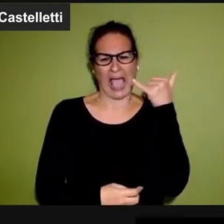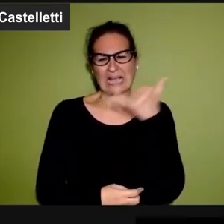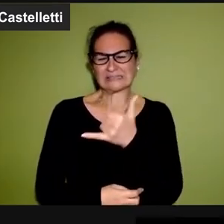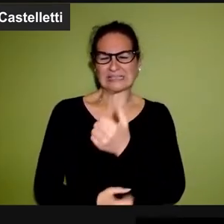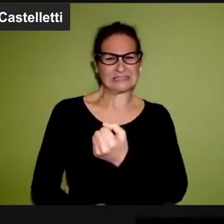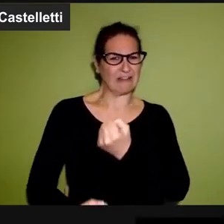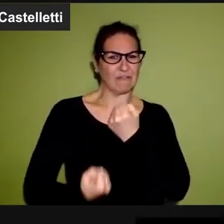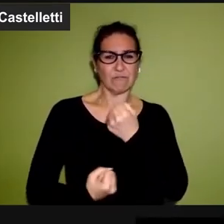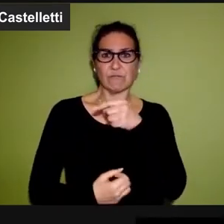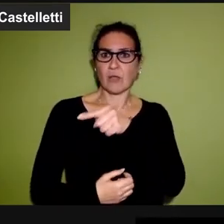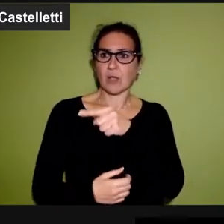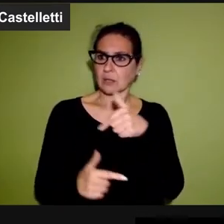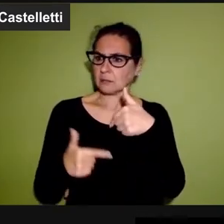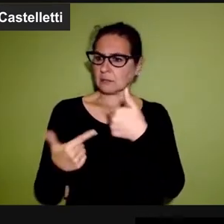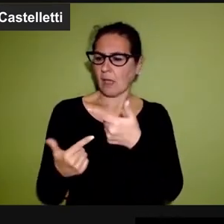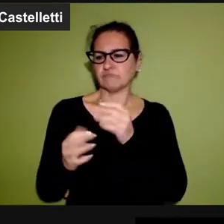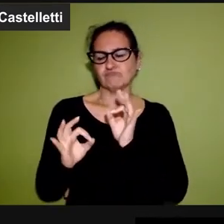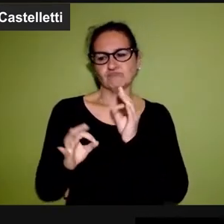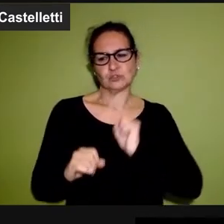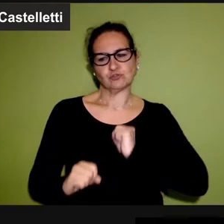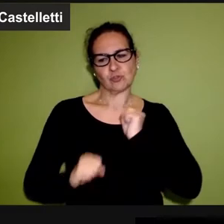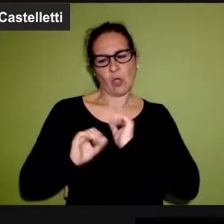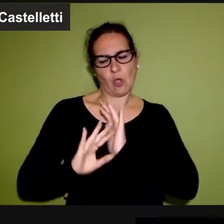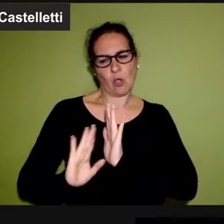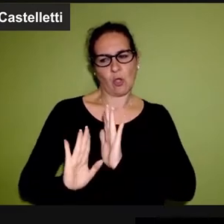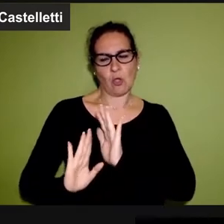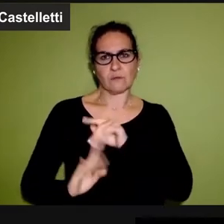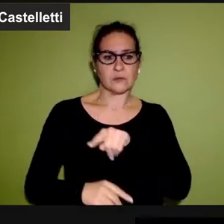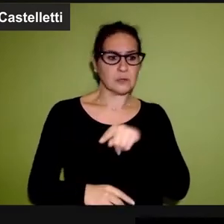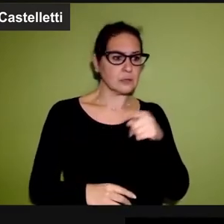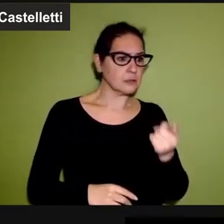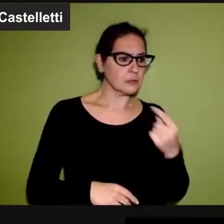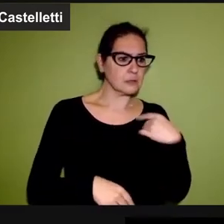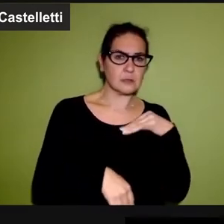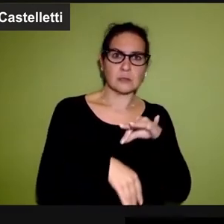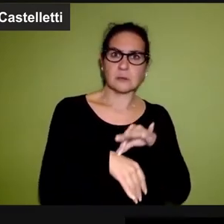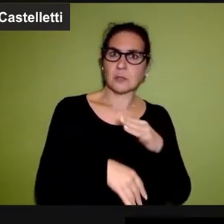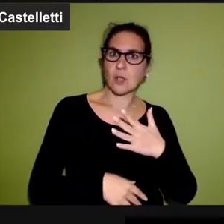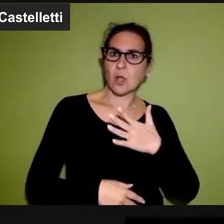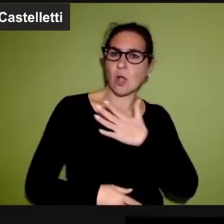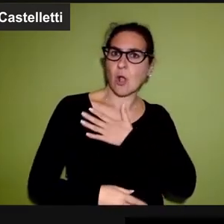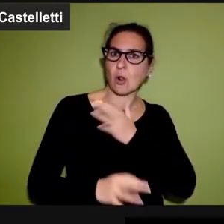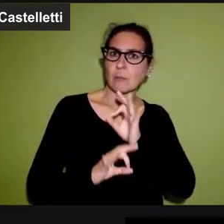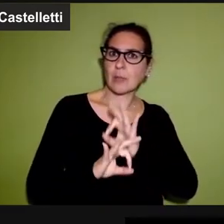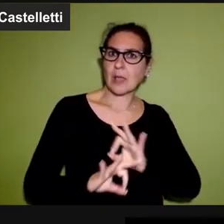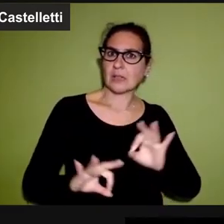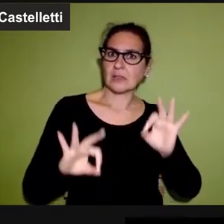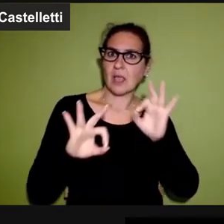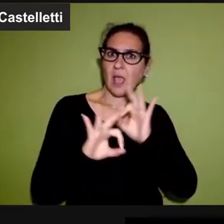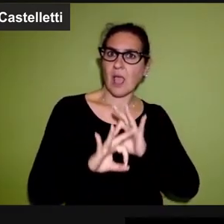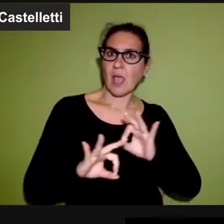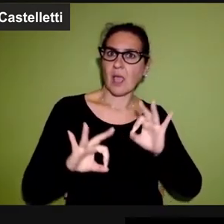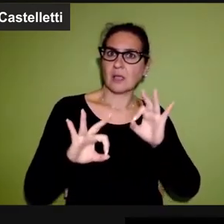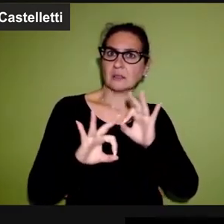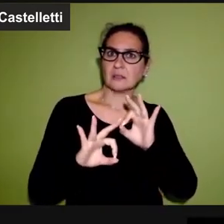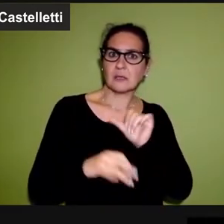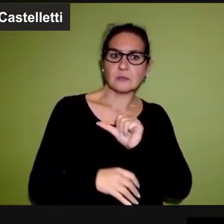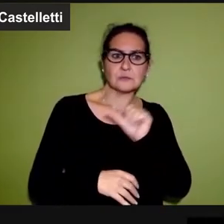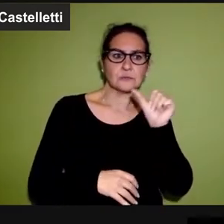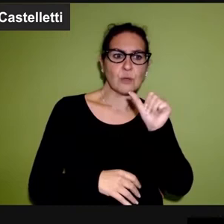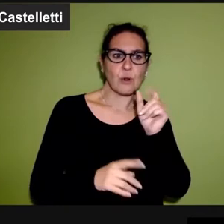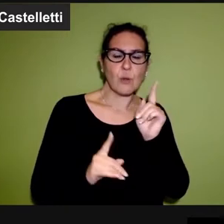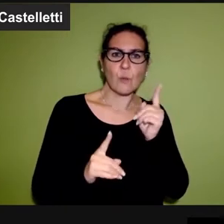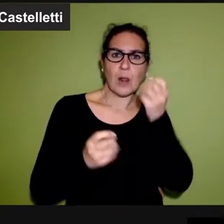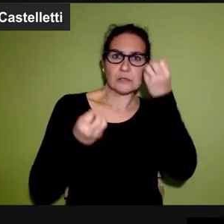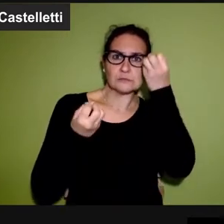non vogliamo concederlo a persone che non hanno nessuna colpa e che anzi sono